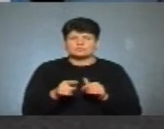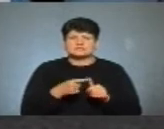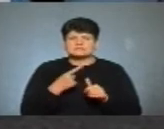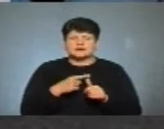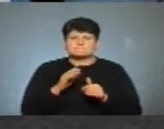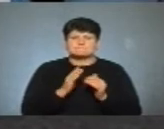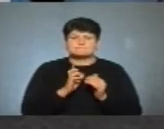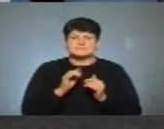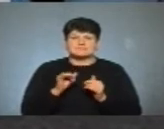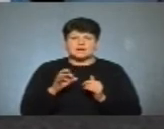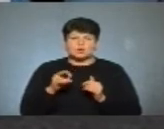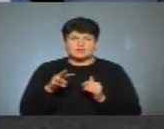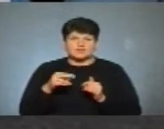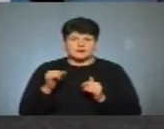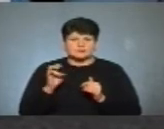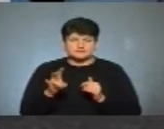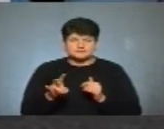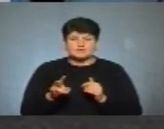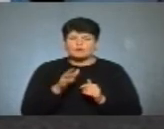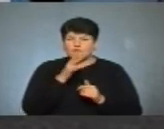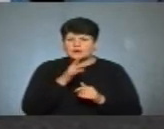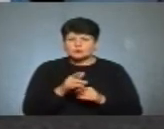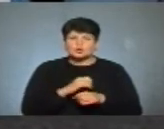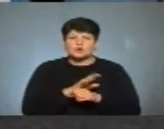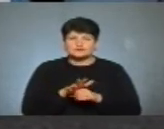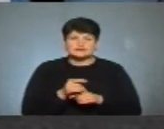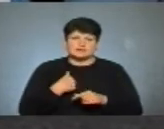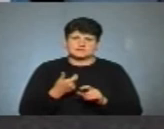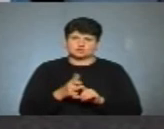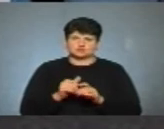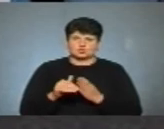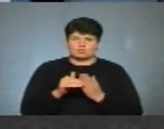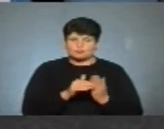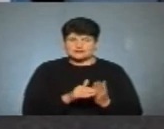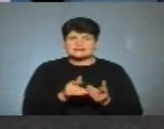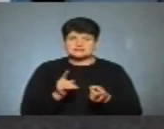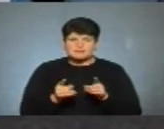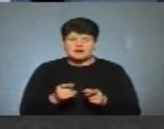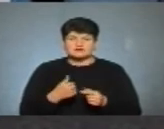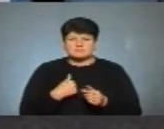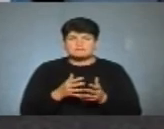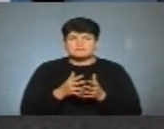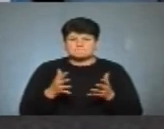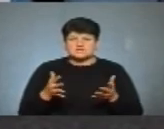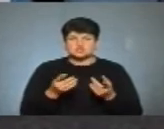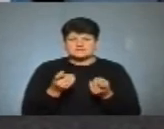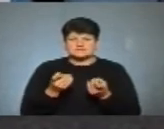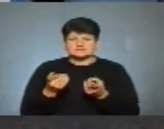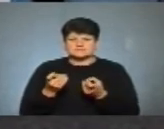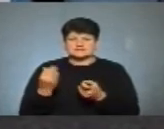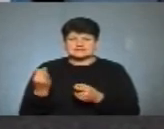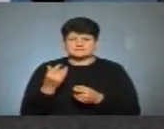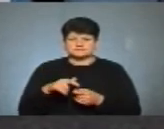«Бібліоленд – час дій, час змін». Бо в період коронавірусу вона би нам дуже допомогла. Справді, ми би більше зацікавили